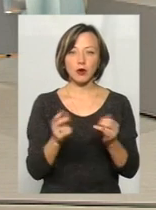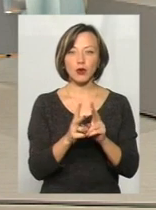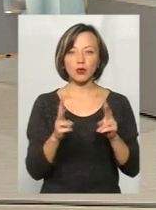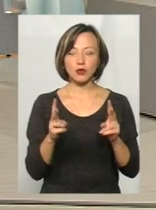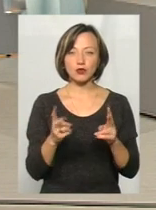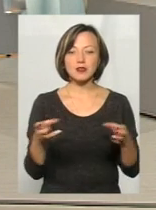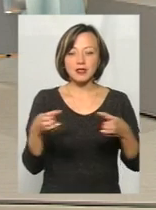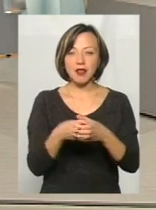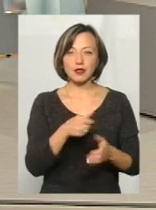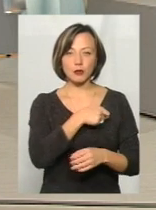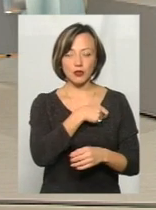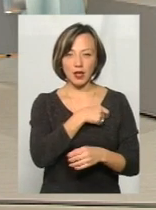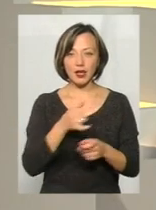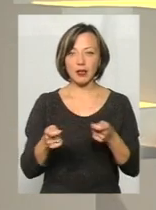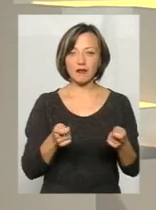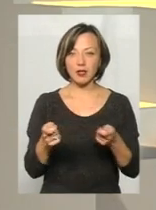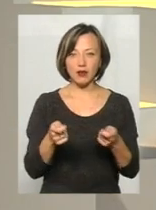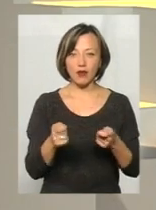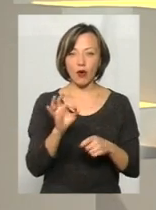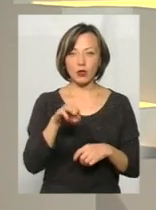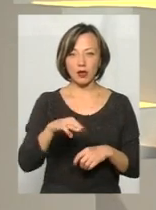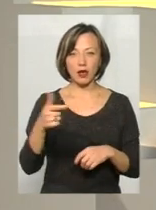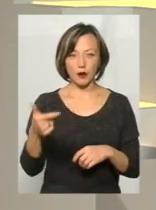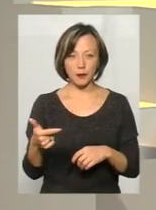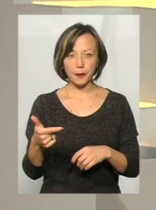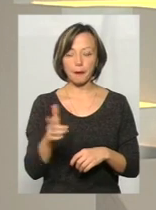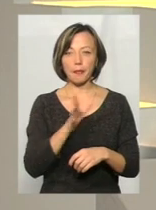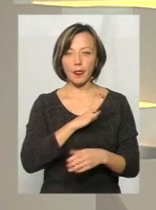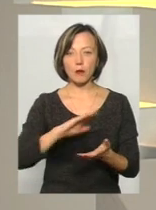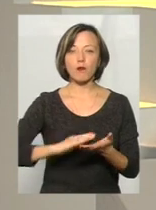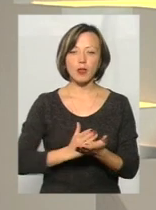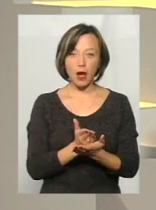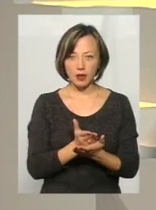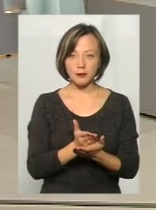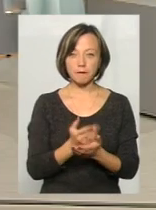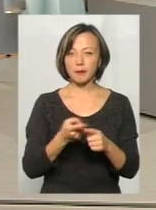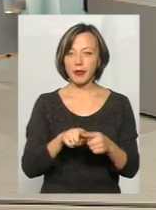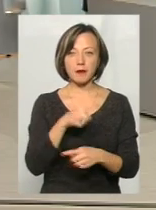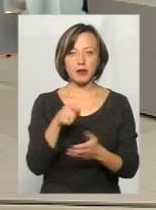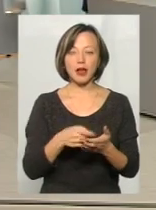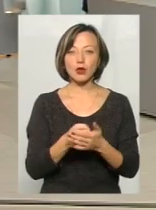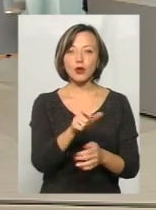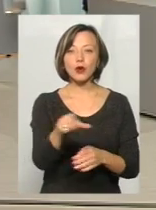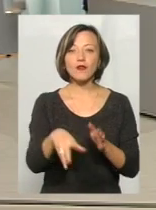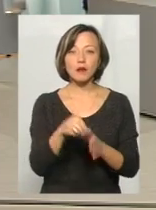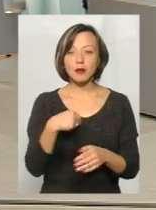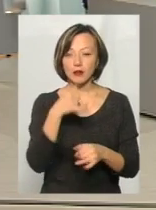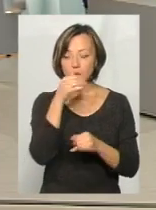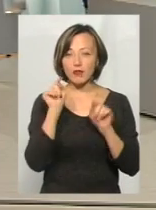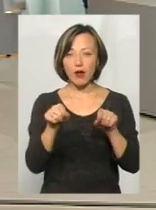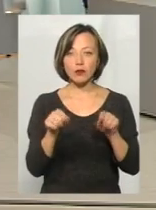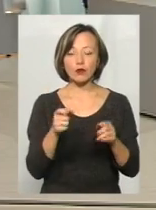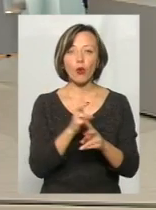склад депутатського корпусу і керівників об'єднаних тергромад був якісним. Це питання до виборця, ми не можемо вказувати